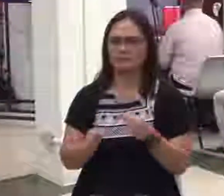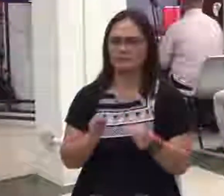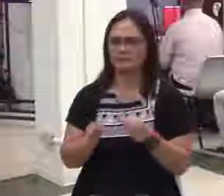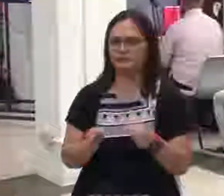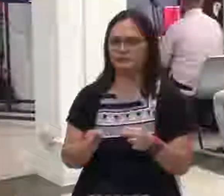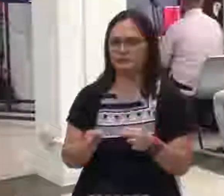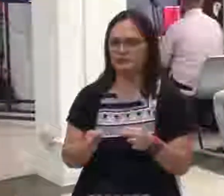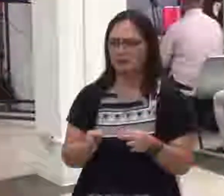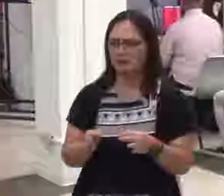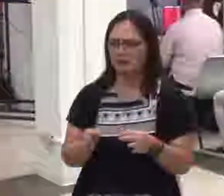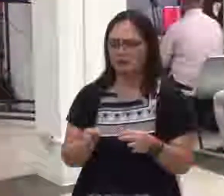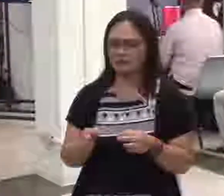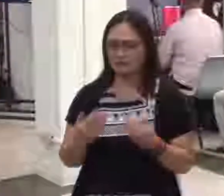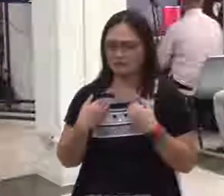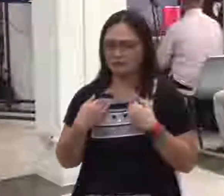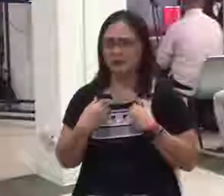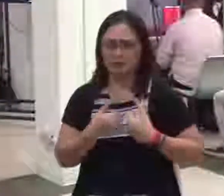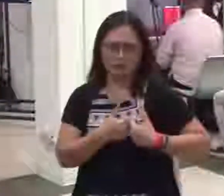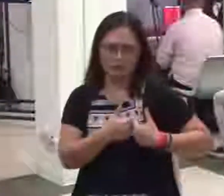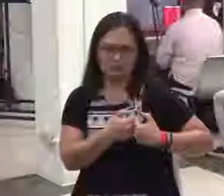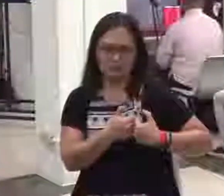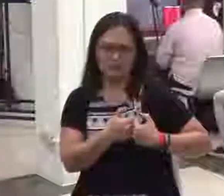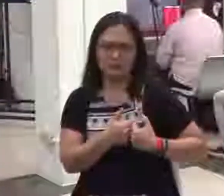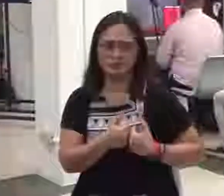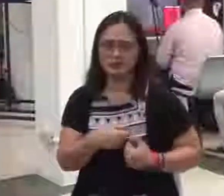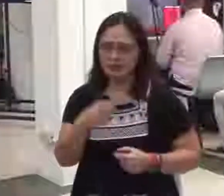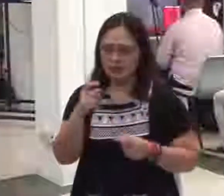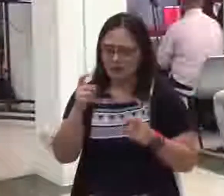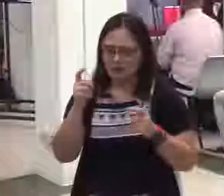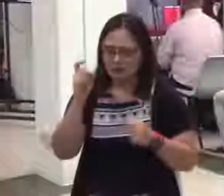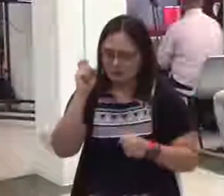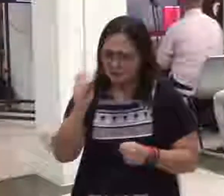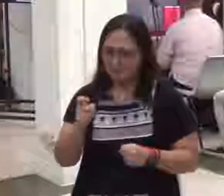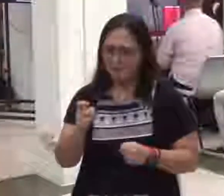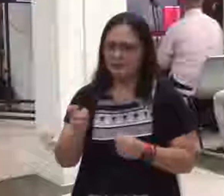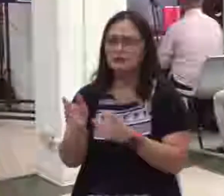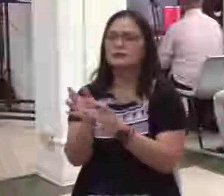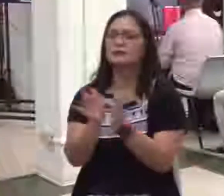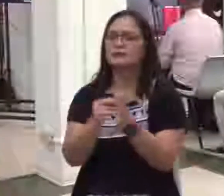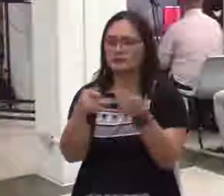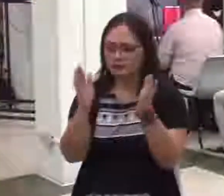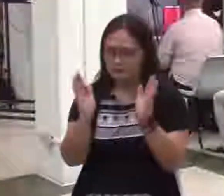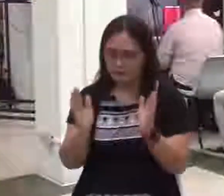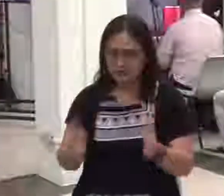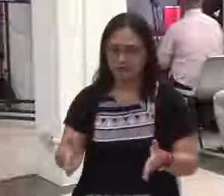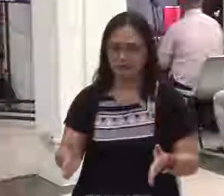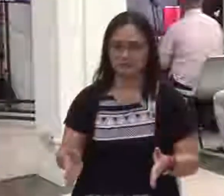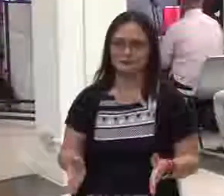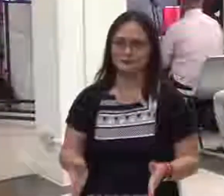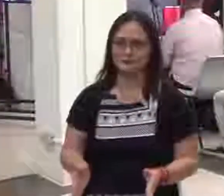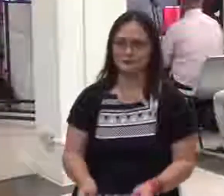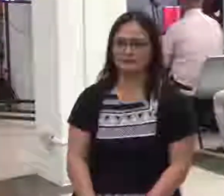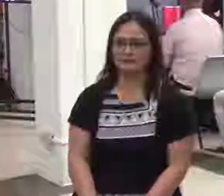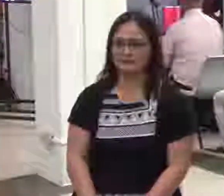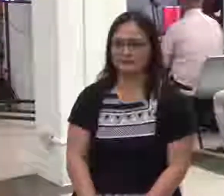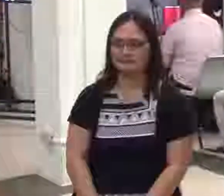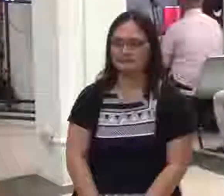Sino? O kayo na bahala. Di Diyos niya kung paano. Diba?